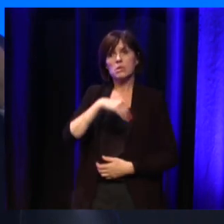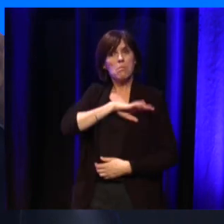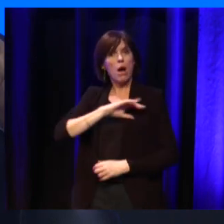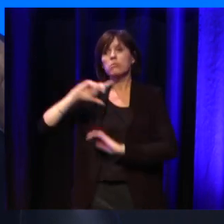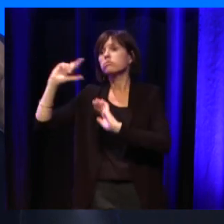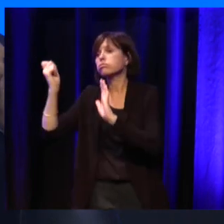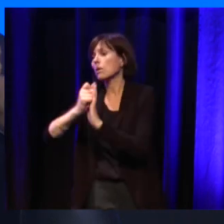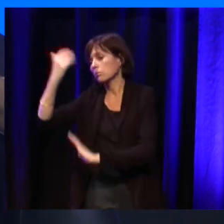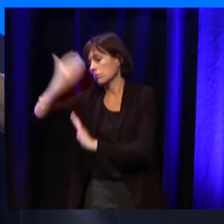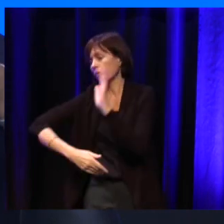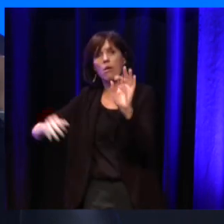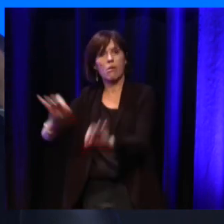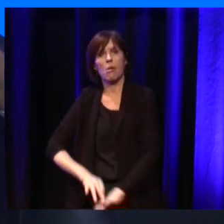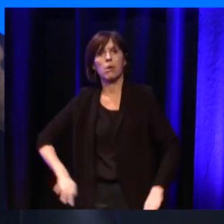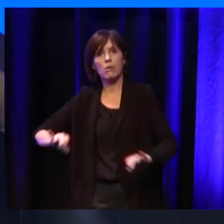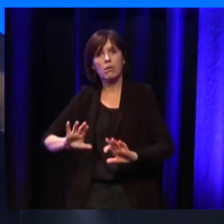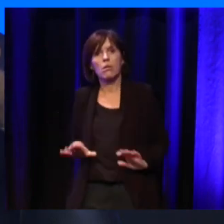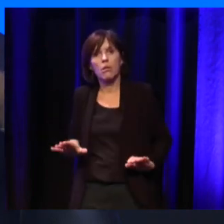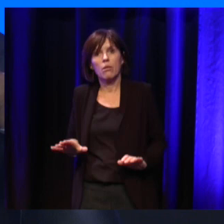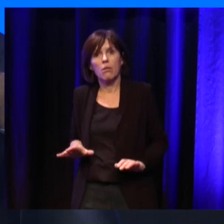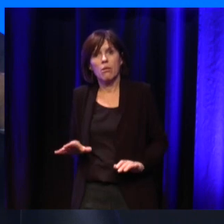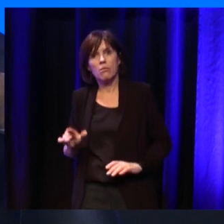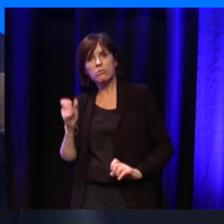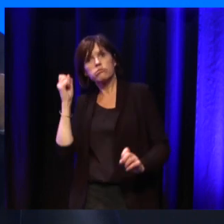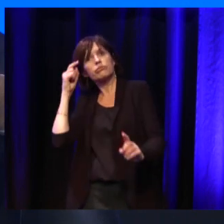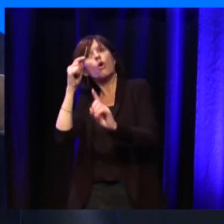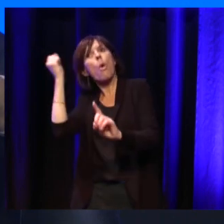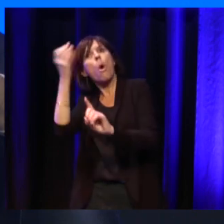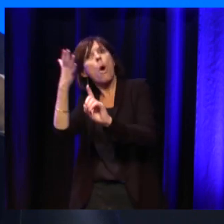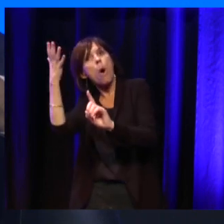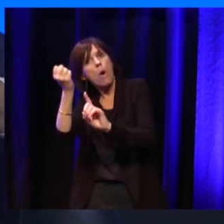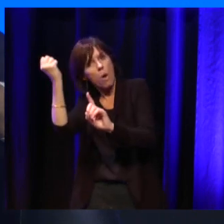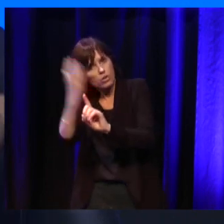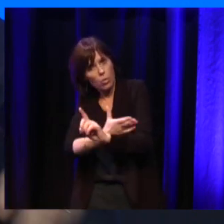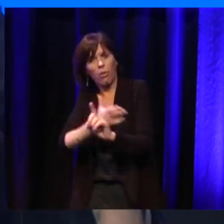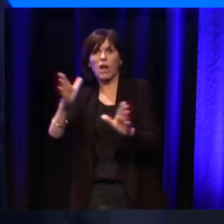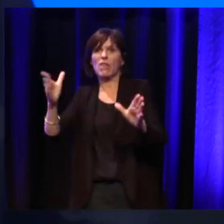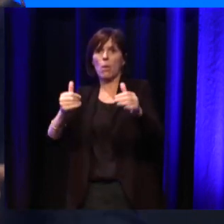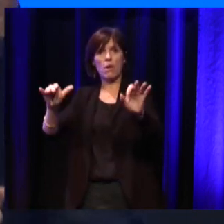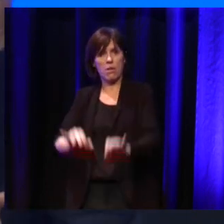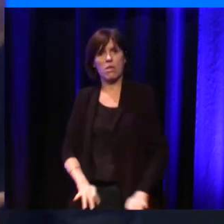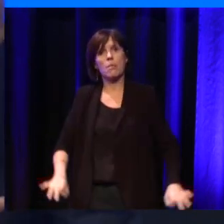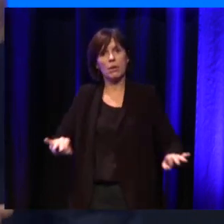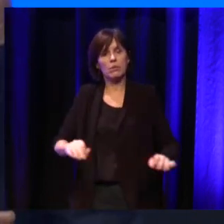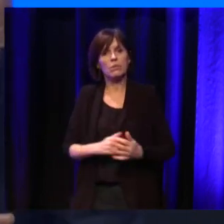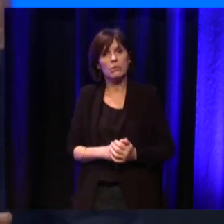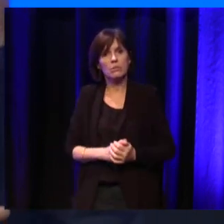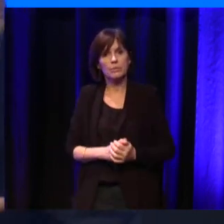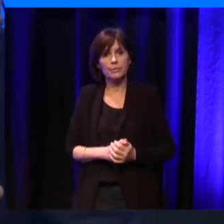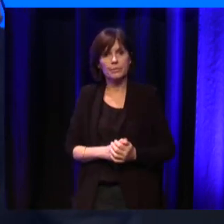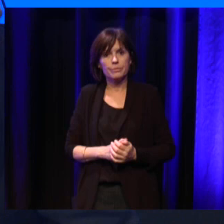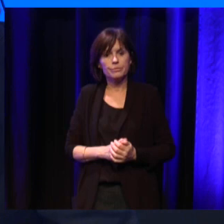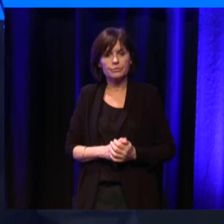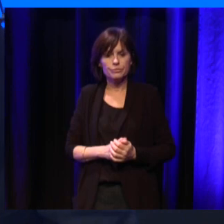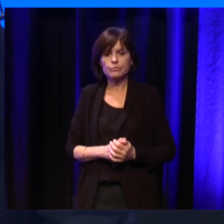tout ce qui va au-delà des parties et tout ce qui va au-delà des enjeux catégoriels. Voilà, donc, j'ai pris un exemple